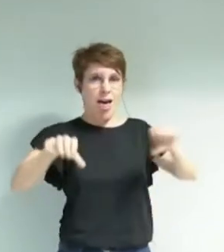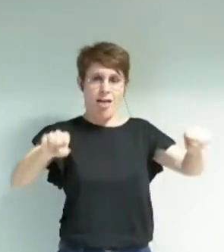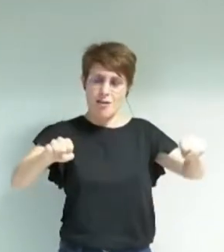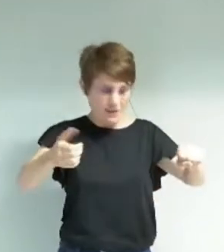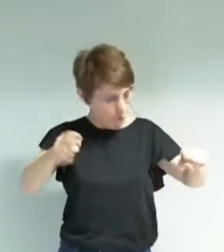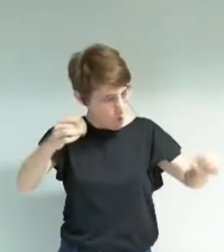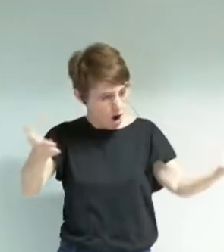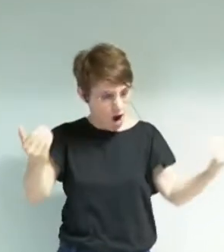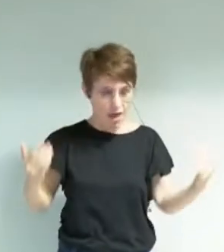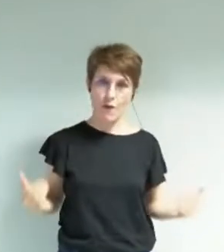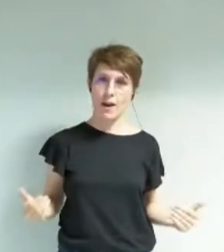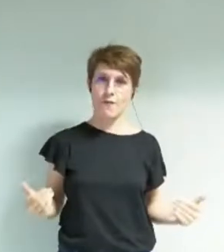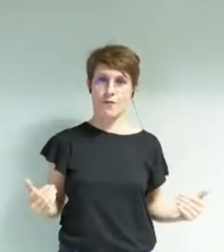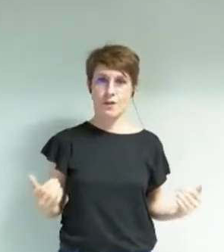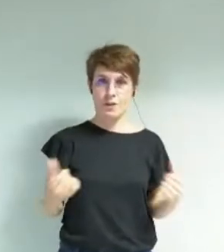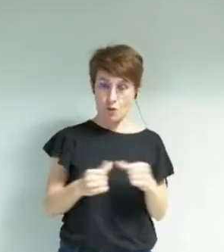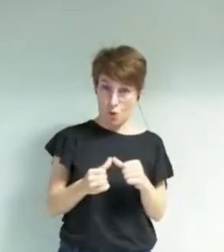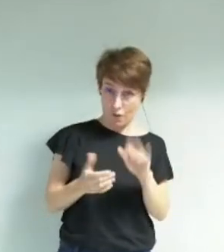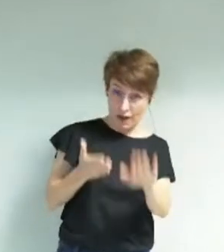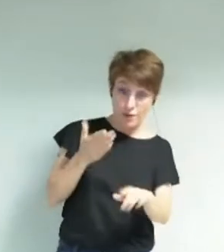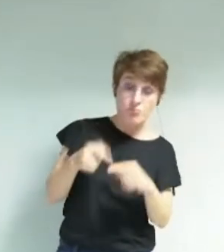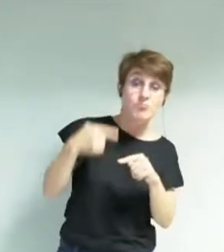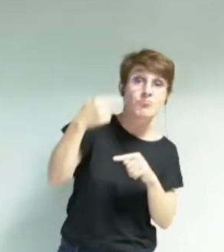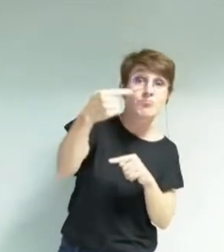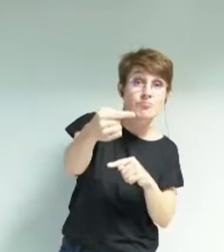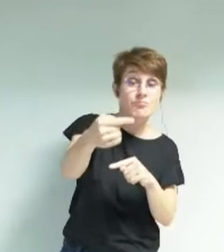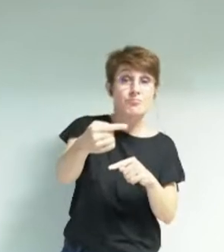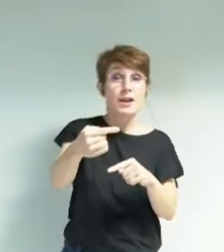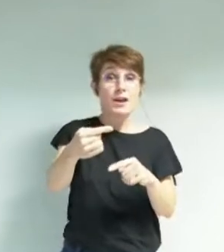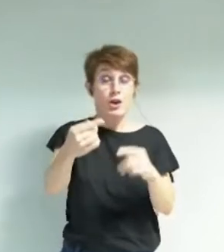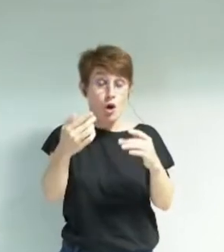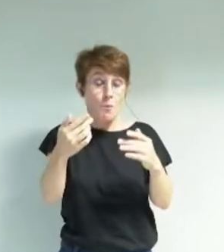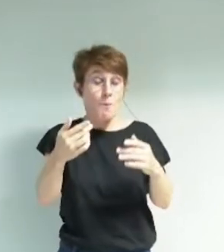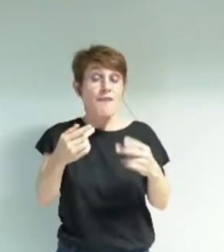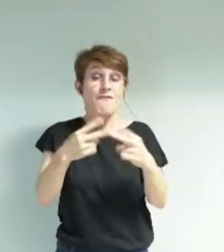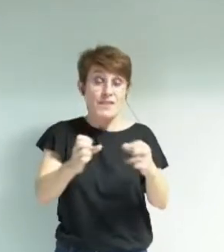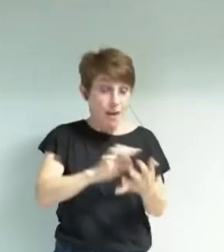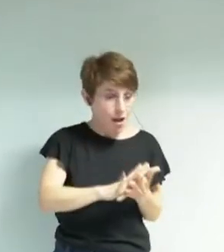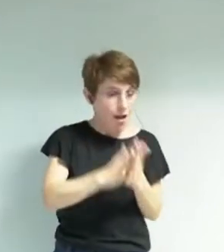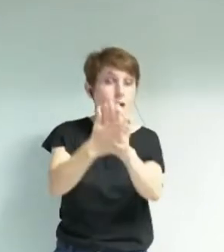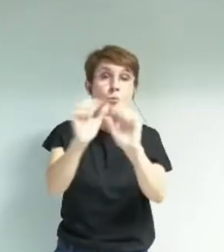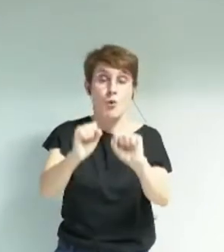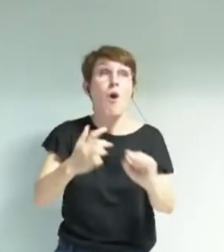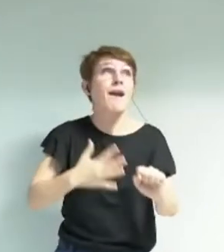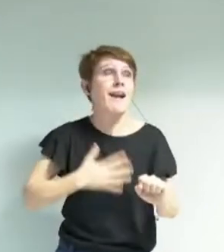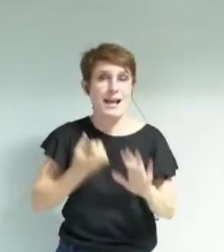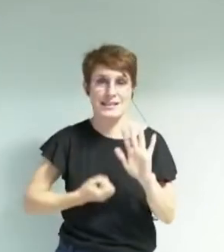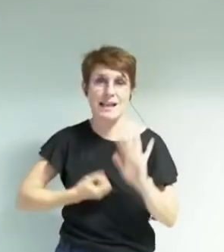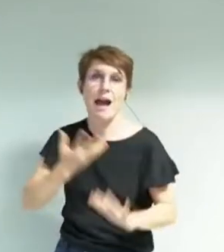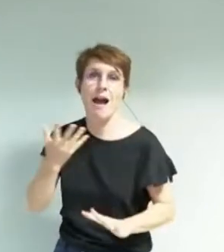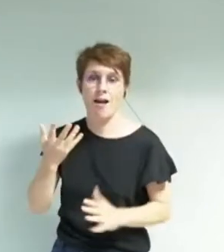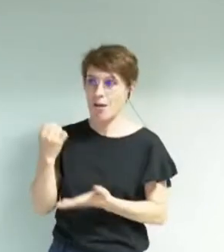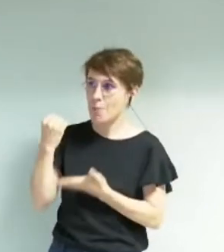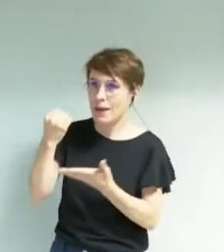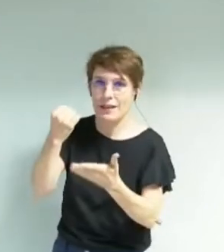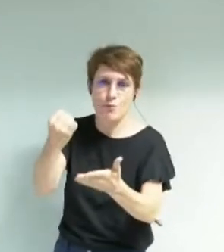Faire grandir un « » passe par les arts, les savoirs, le patrimoine, quel qu'il soit.